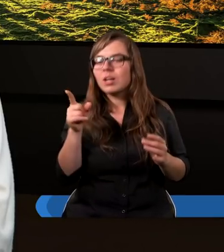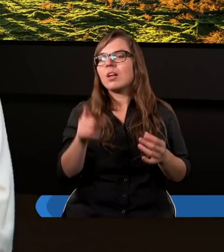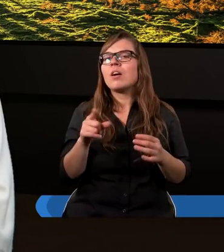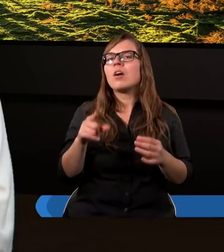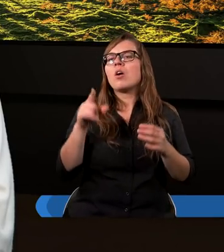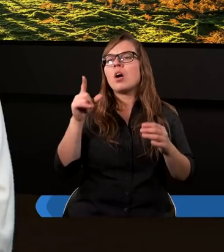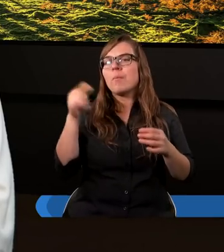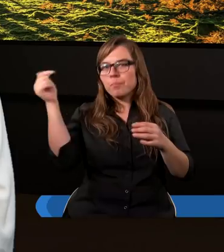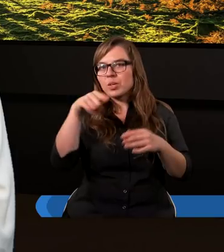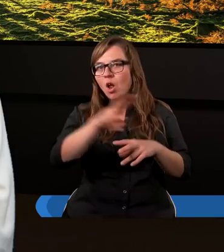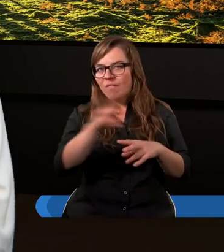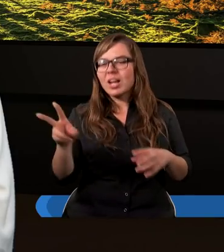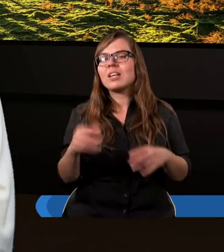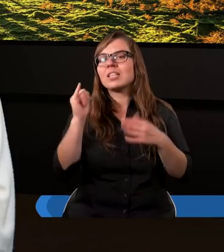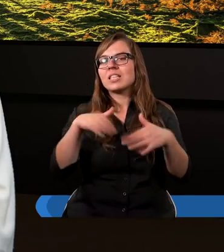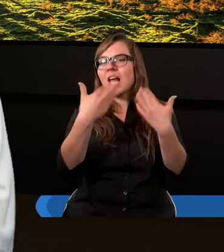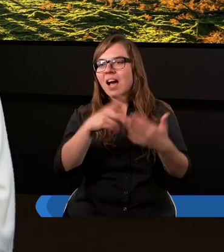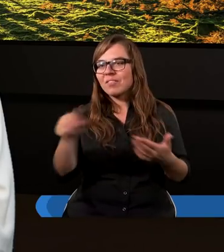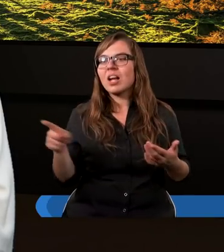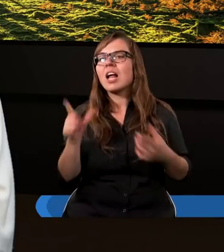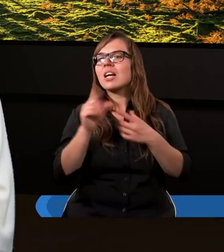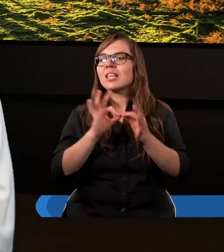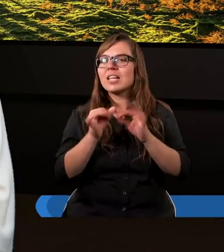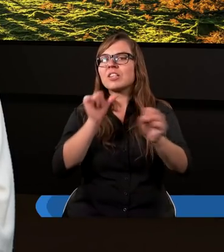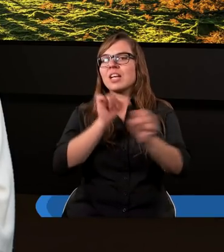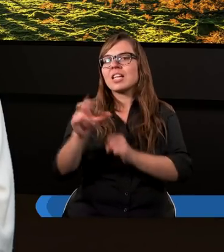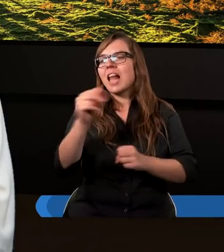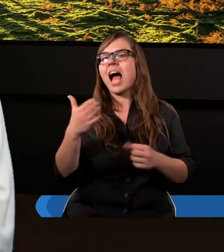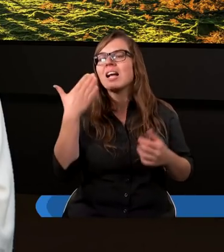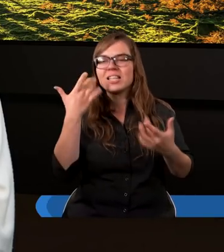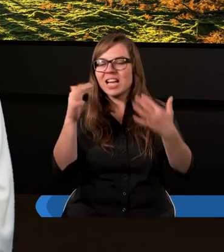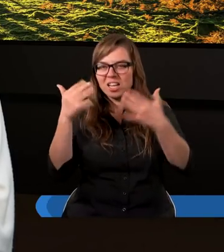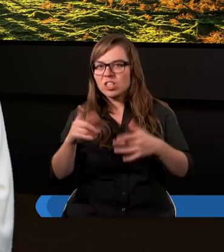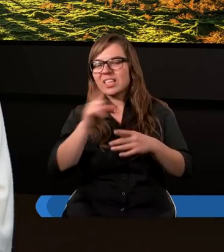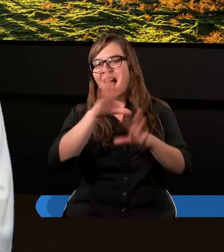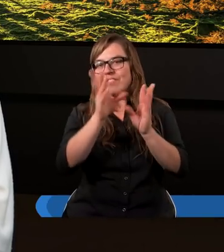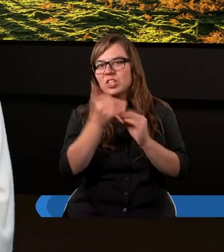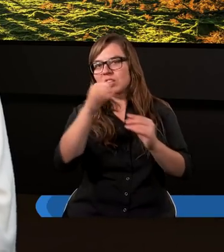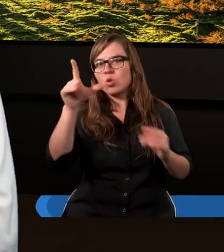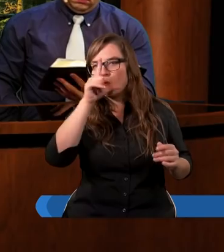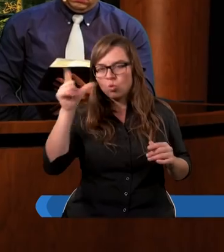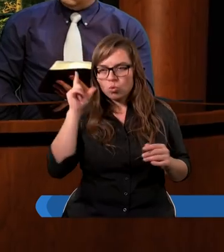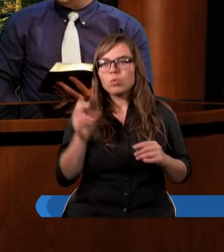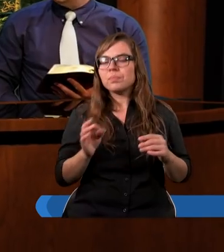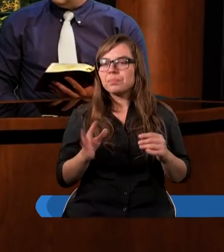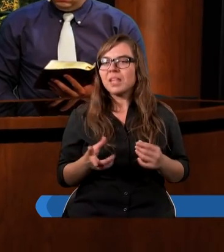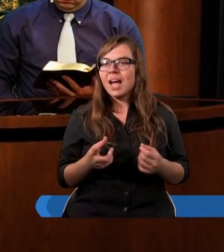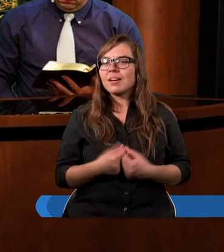Przylgnął Pan do Was i Was wybrał, gdyż jesteście najmniej liczni ze wszystkich ludów. Tak.